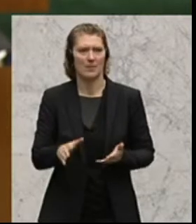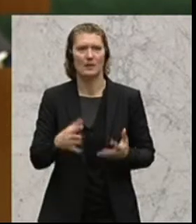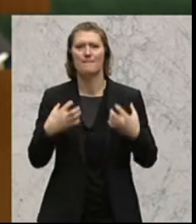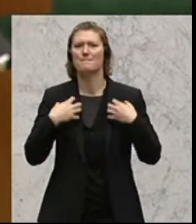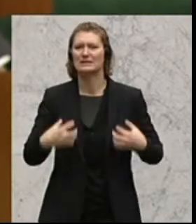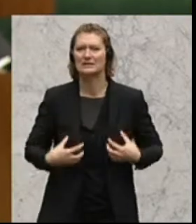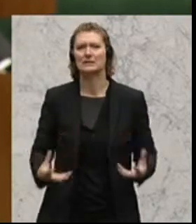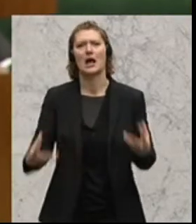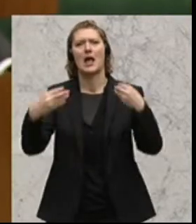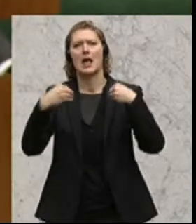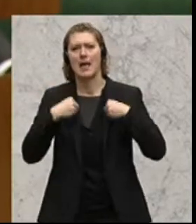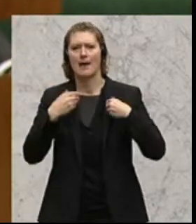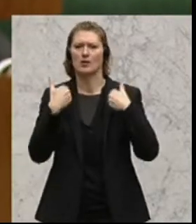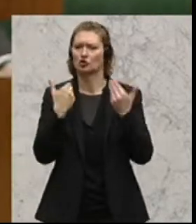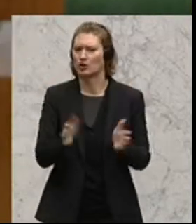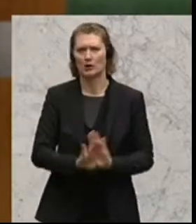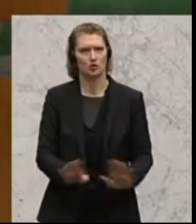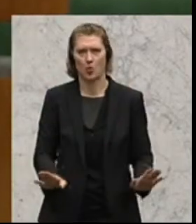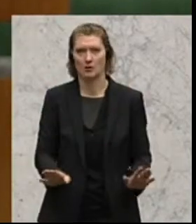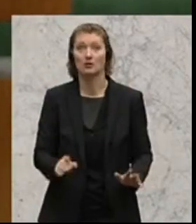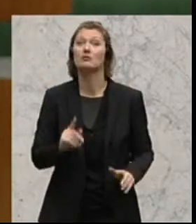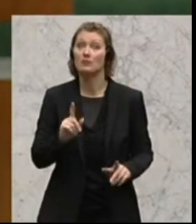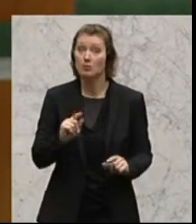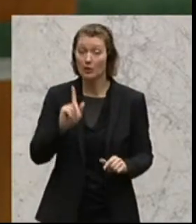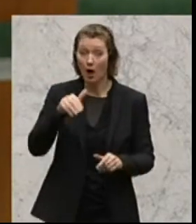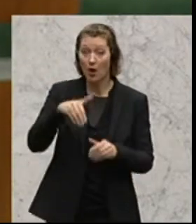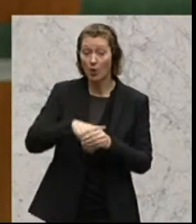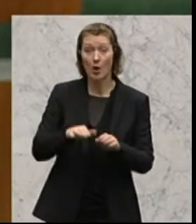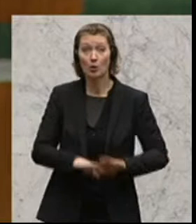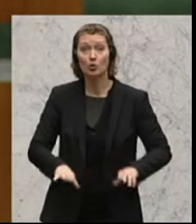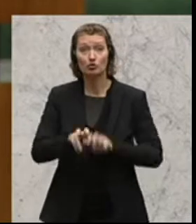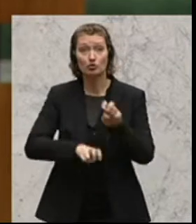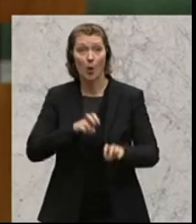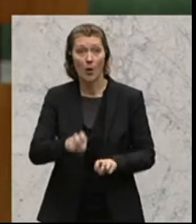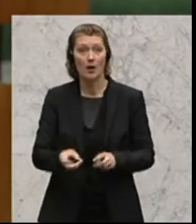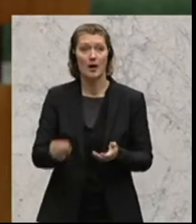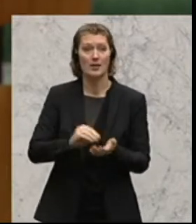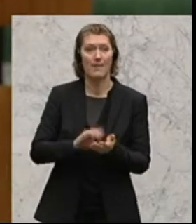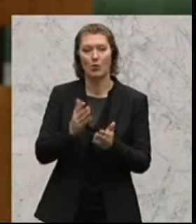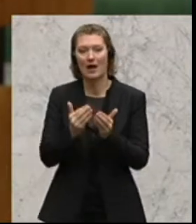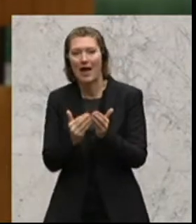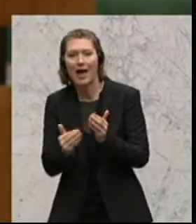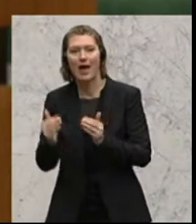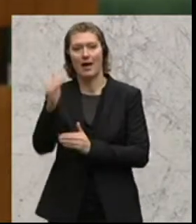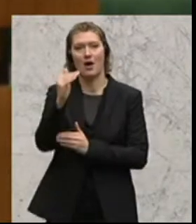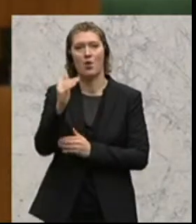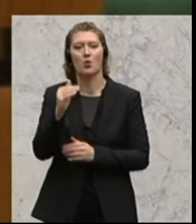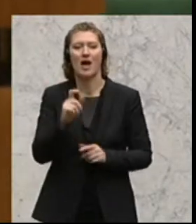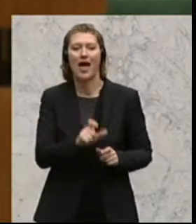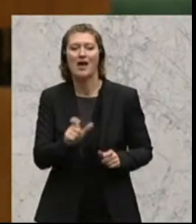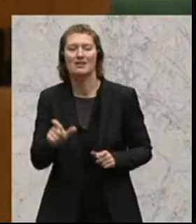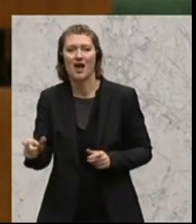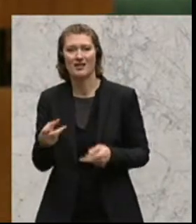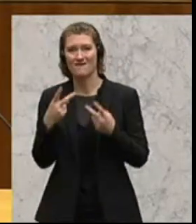also sprich Erbsersteuer, Schenkungssteuer. Beinhaltet das auch die Grundsteuer beziehungsweise die Erhöhung der Einheitswerte? Herr